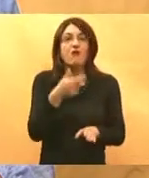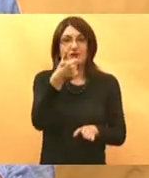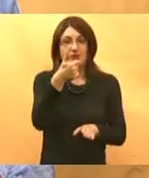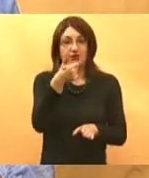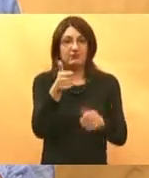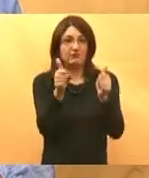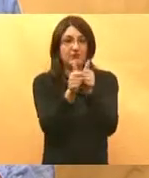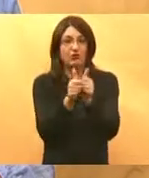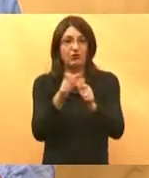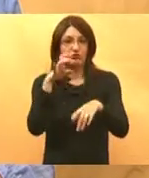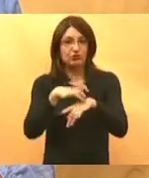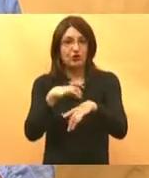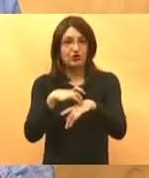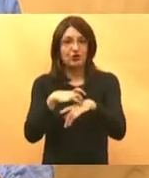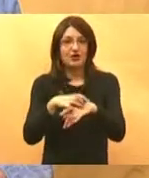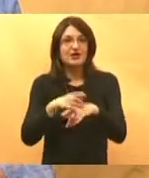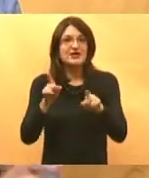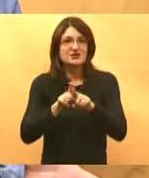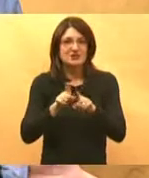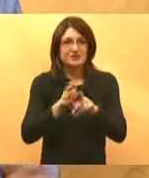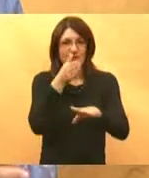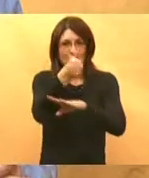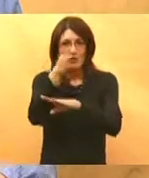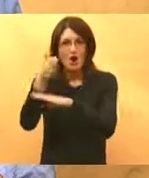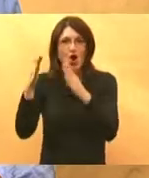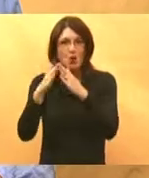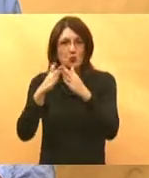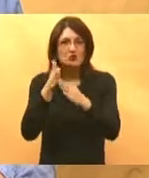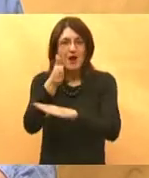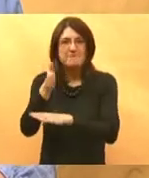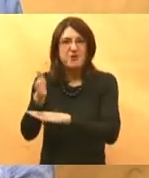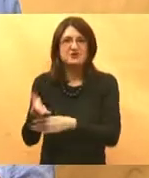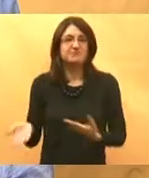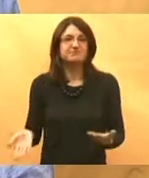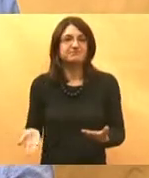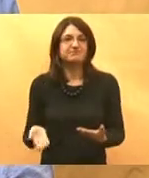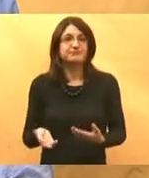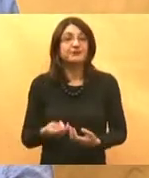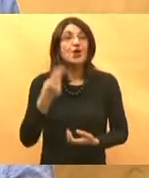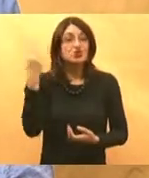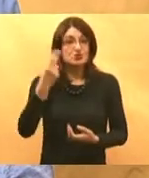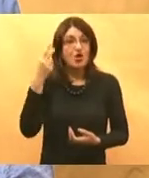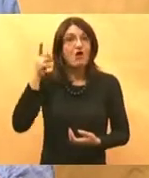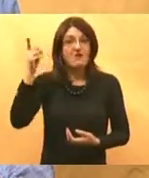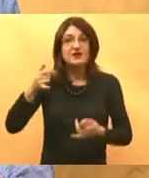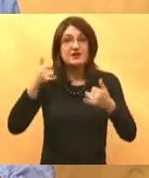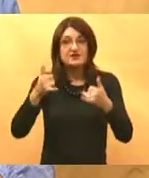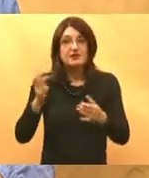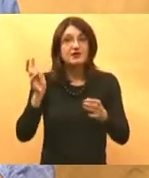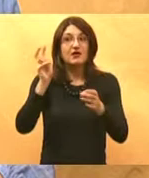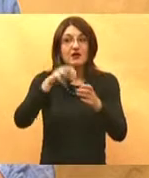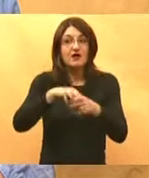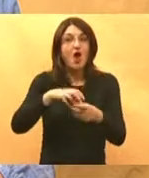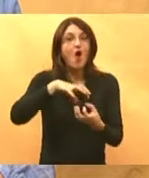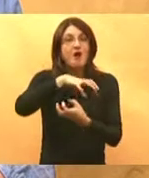obiteljske medicine i rade zajednički, a ne odvojeno kao dijelovi sustava. To je sad Slovenija nedavno prepoznala i ona priključuje patronažnu službu u